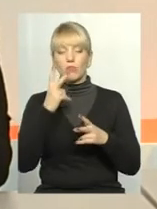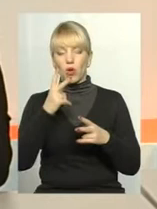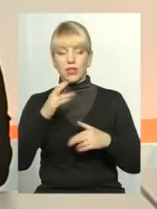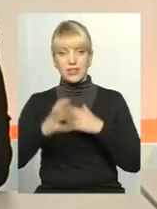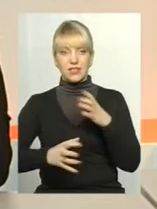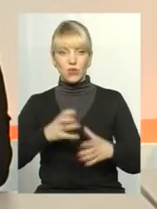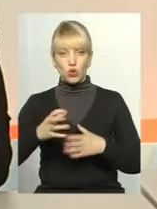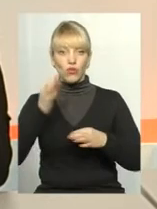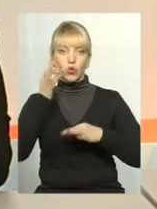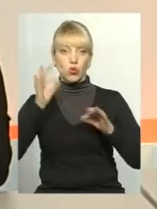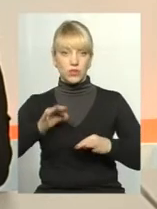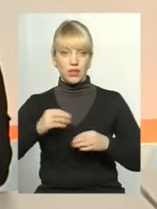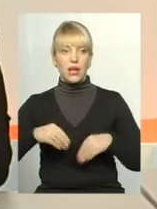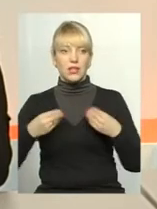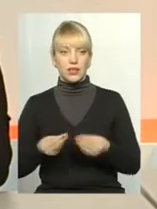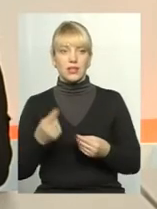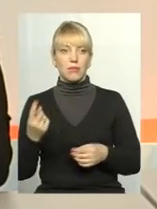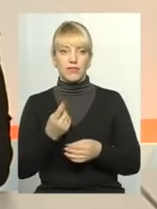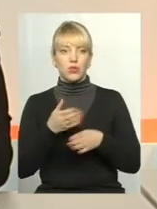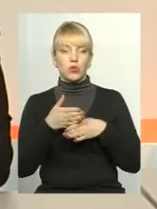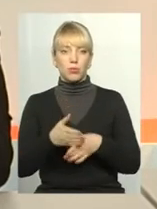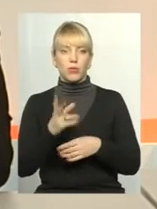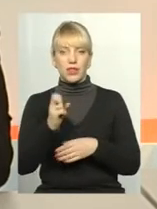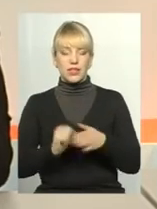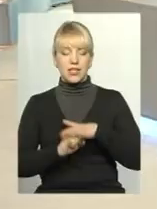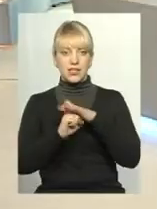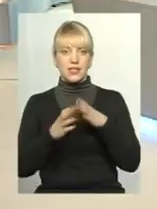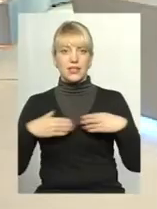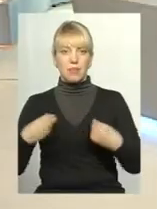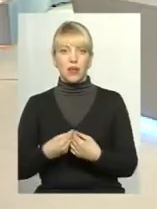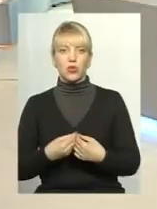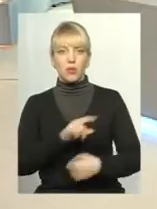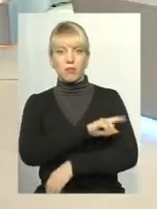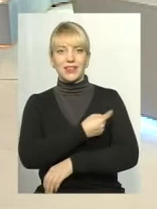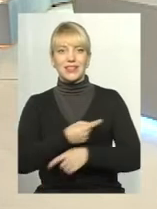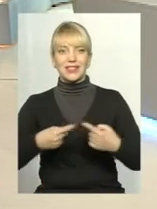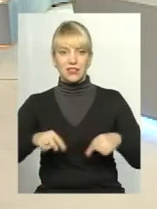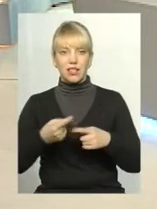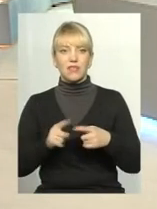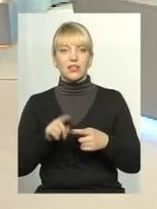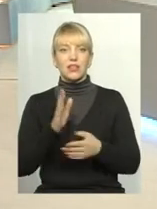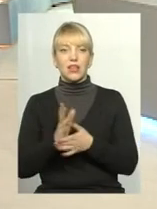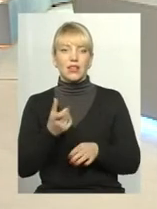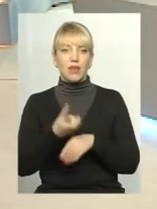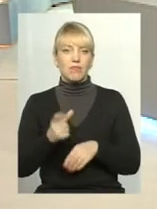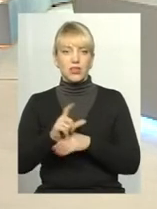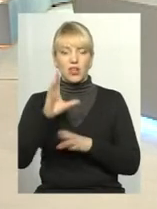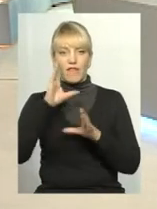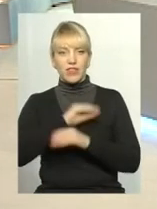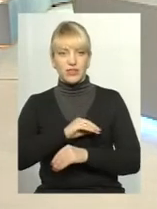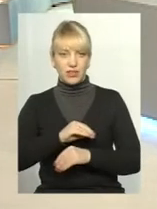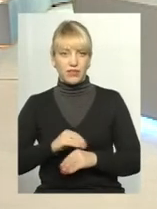світовий досвід, надання первинної допомоги саме на засадах сімейної медицини, він є найбільш ефективним